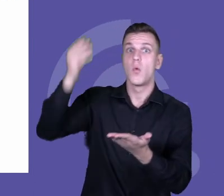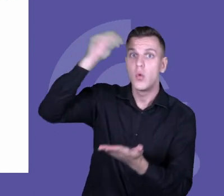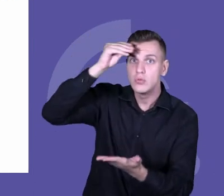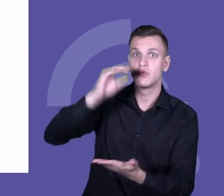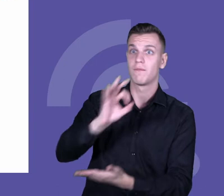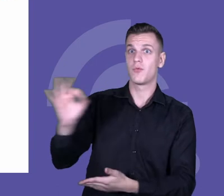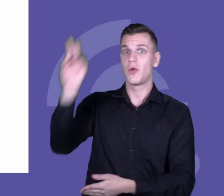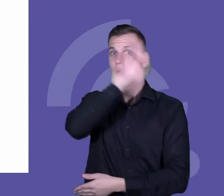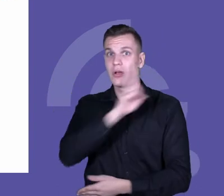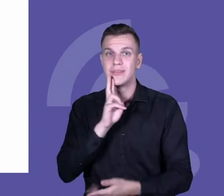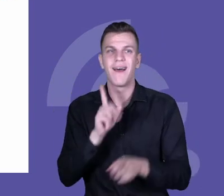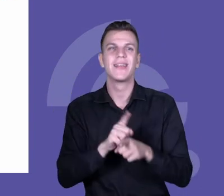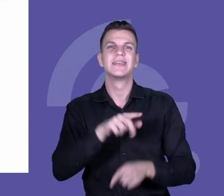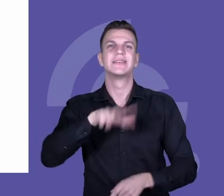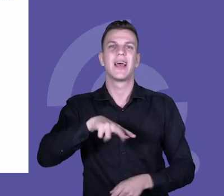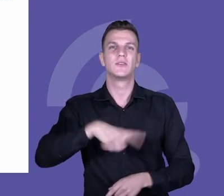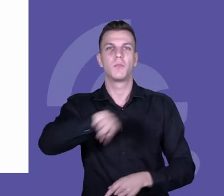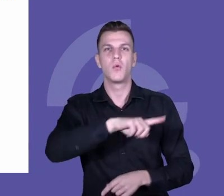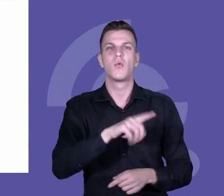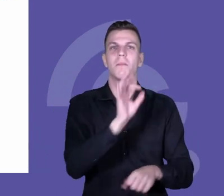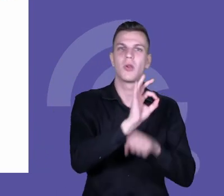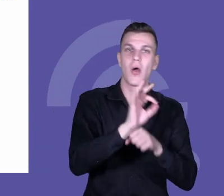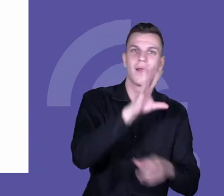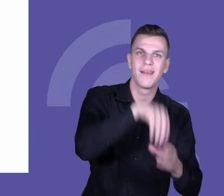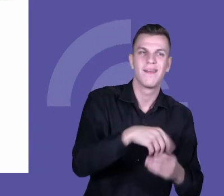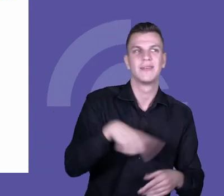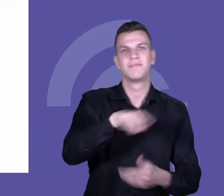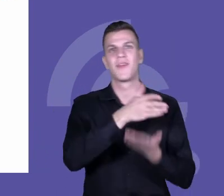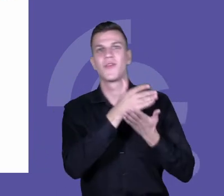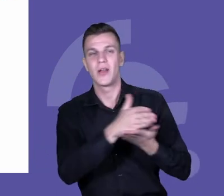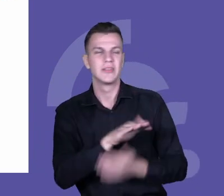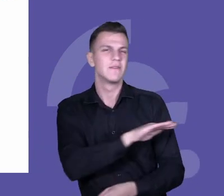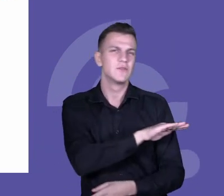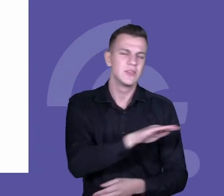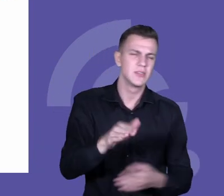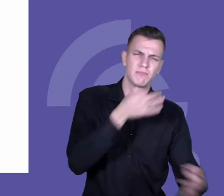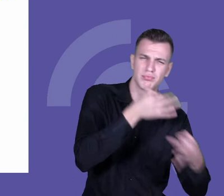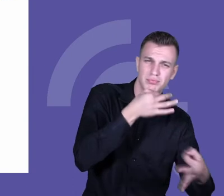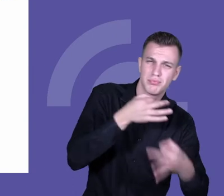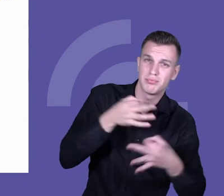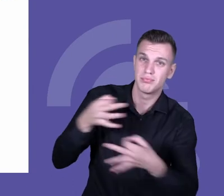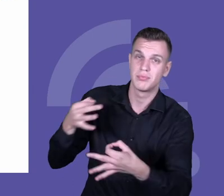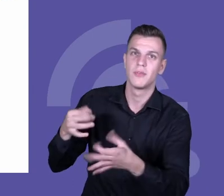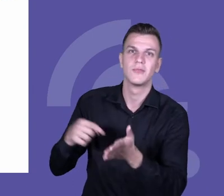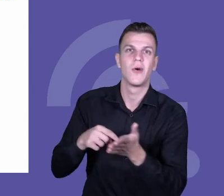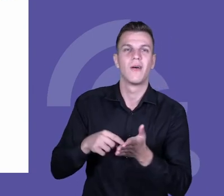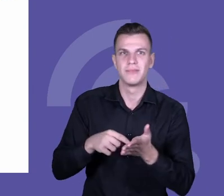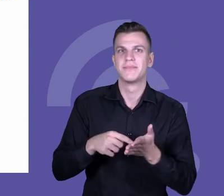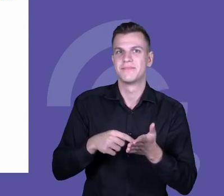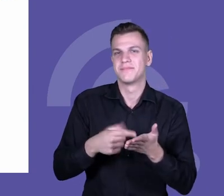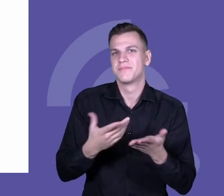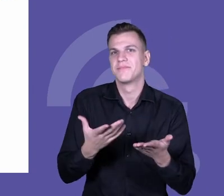A także z zespołem projektowym, z ekspertami, z doradcami, więc rzeczywiście tutaj tych źródeł informacji dla ewaluatorów było